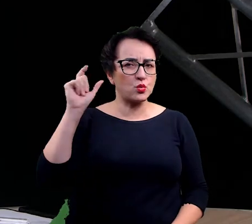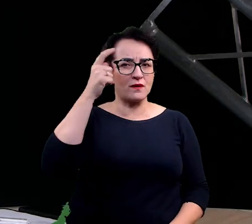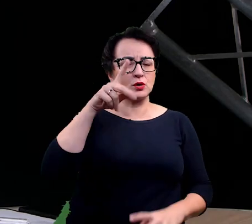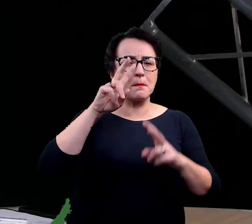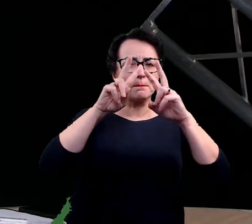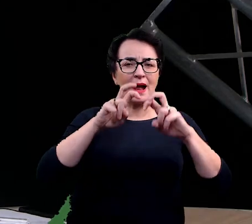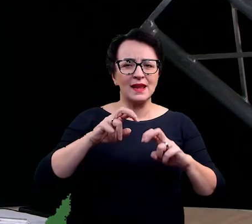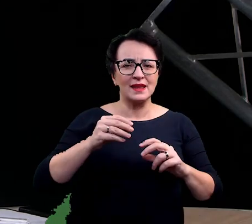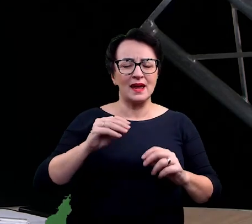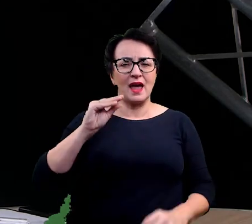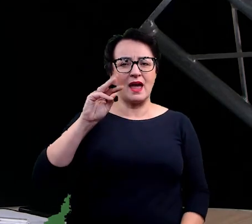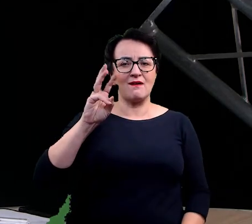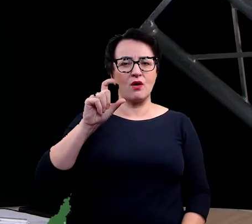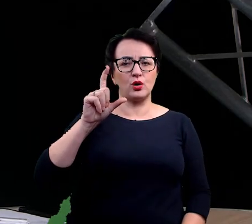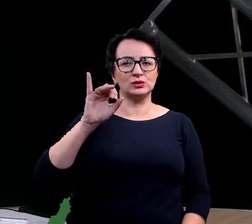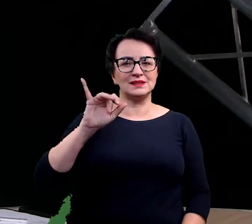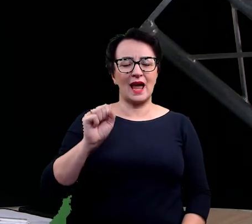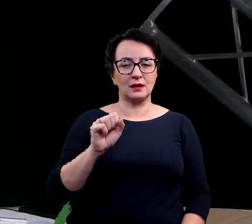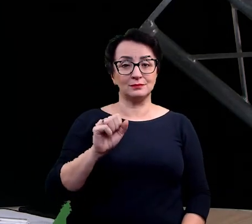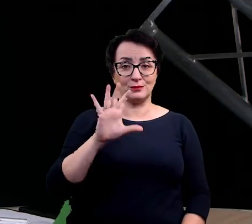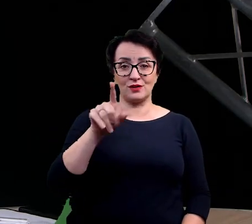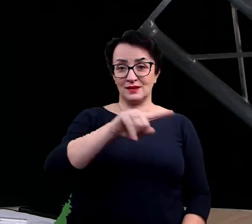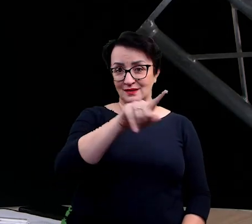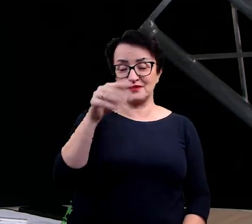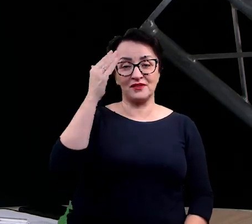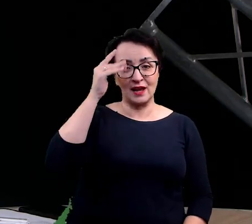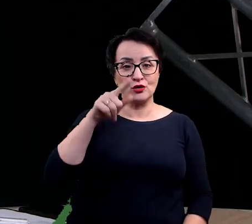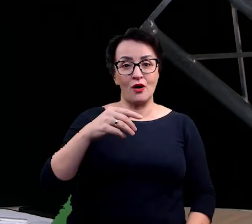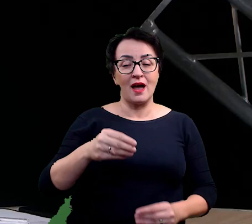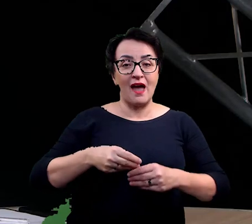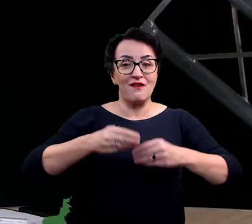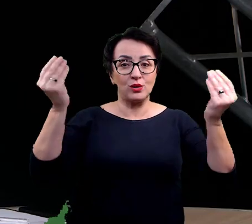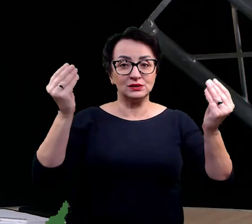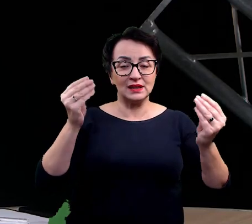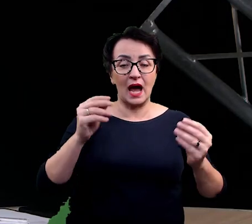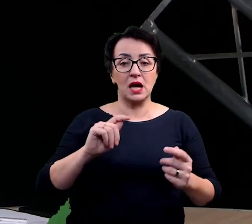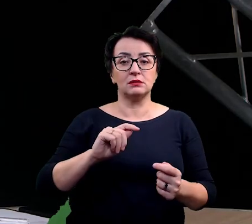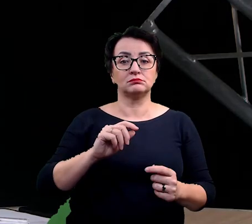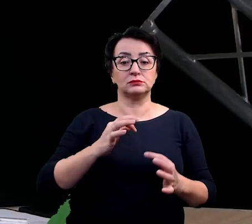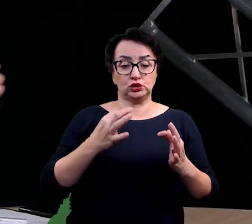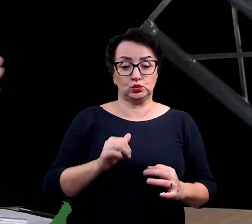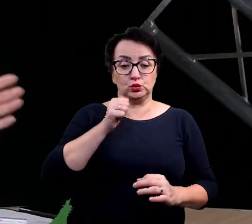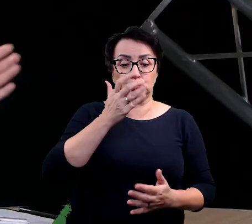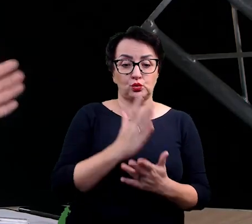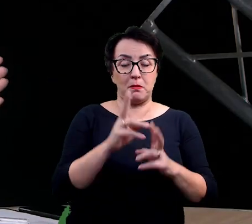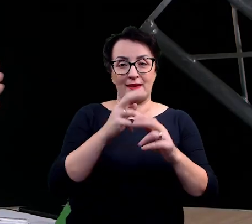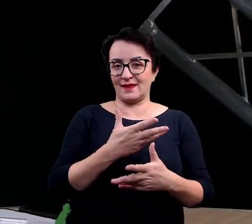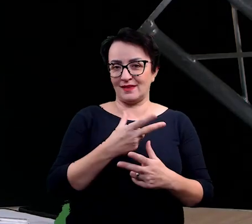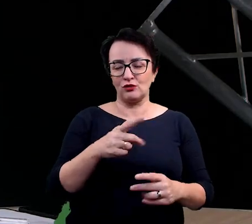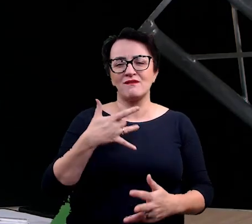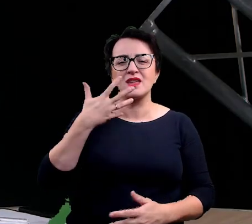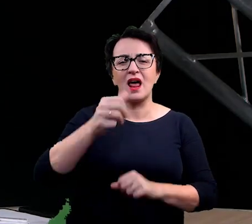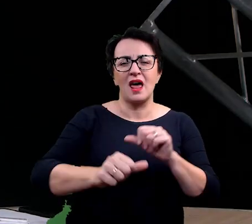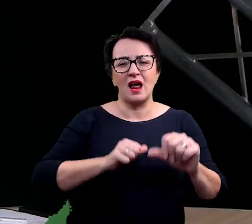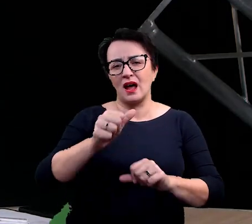ewolucji, bo jak wiecie, ewolucji nie bada się z dnia na dzień, to jest proces, który zachodzi wiele, wiele lat,